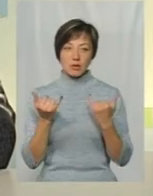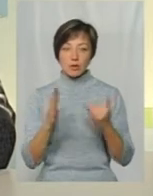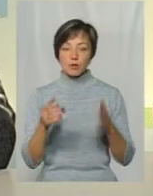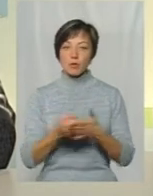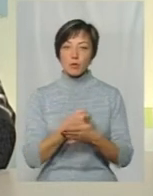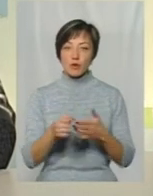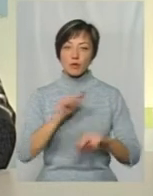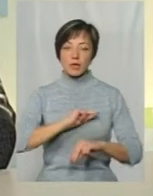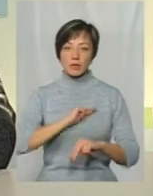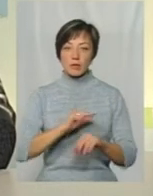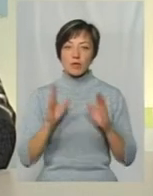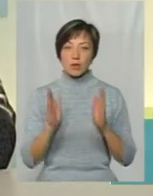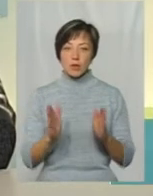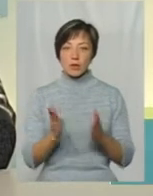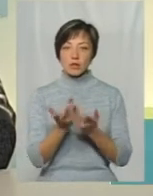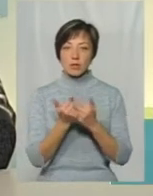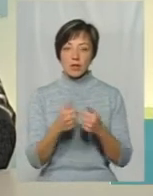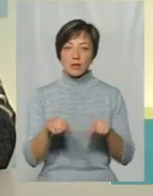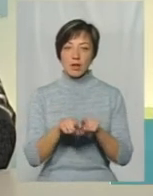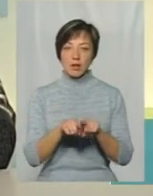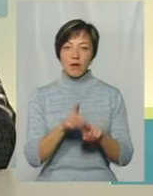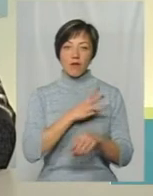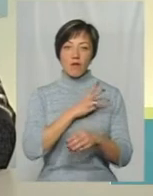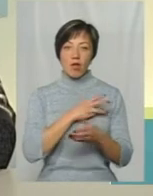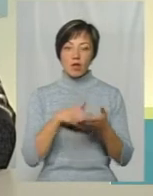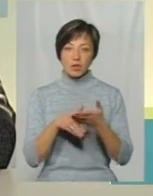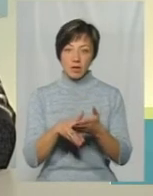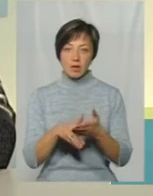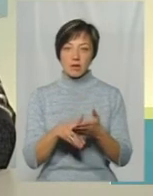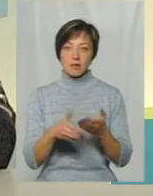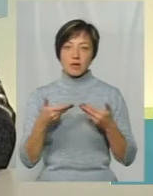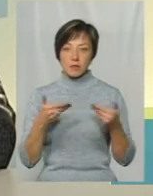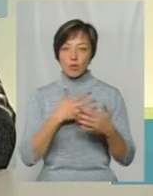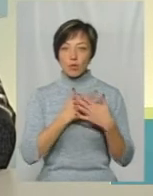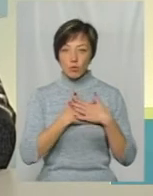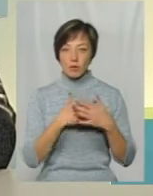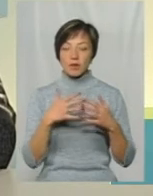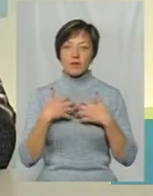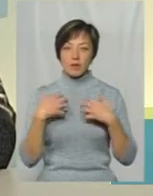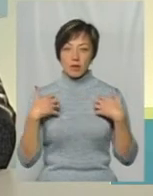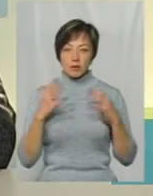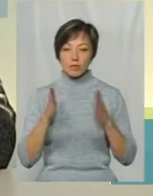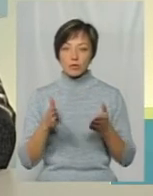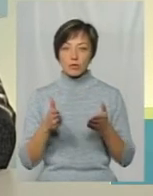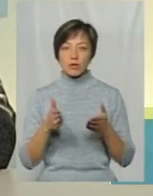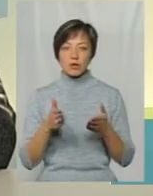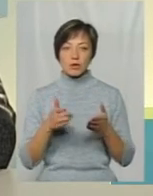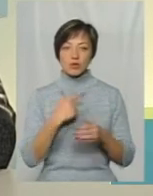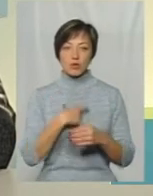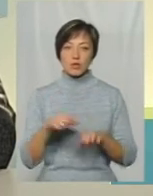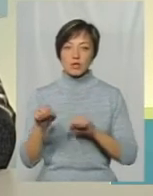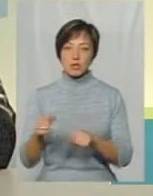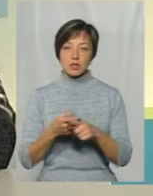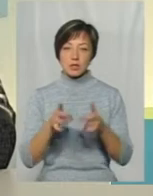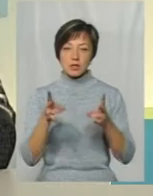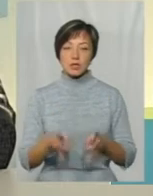добиватися, щоб працівники були лише з числа ось таких людей, як я Таких людей, як ми, які люблять, які будуть з собою захищати